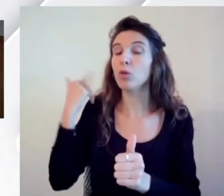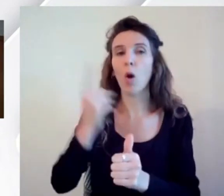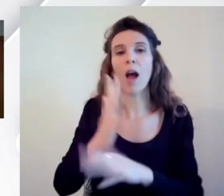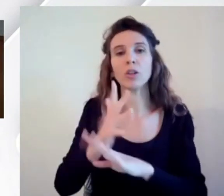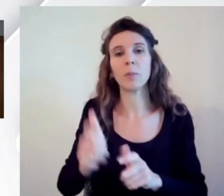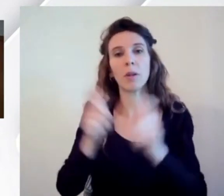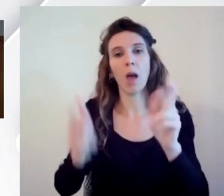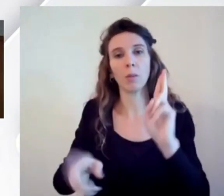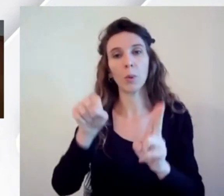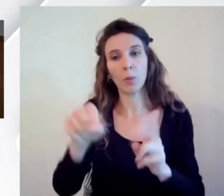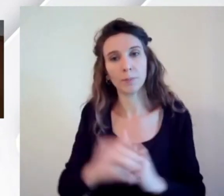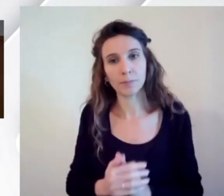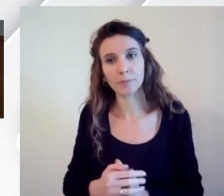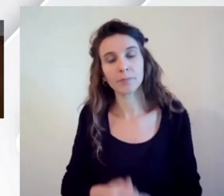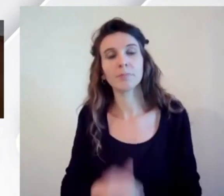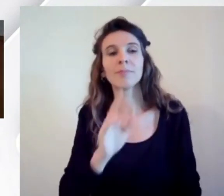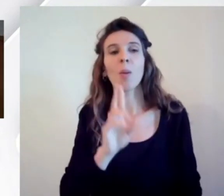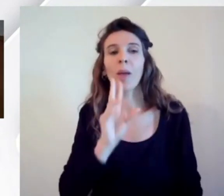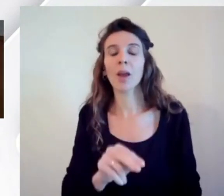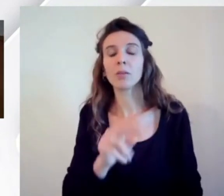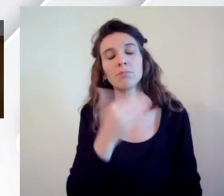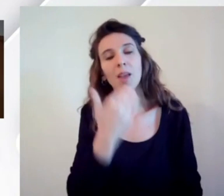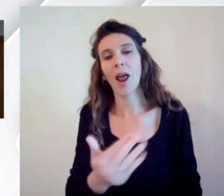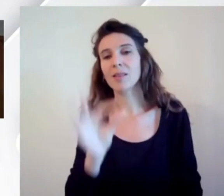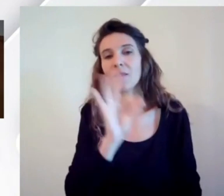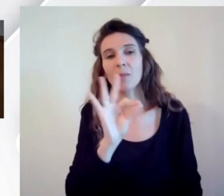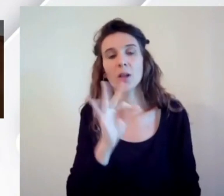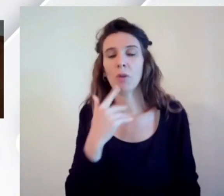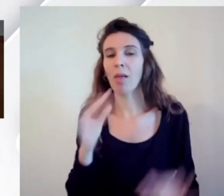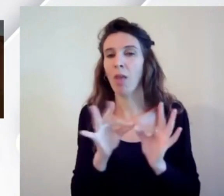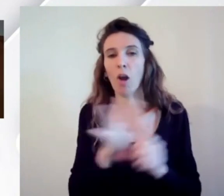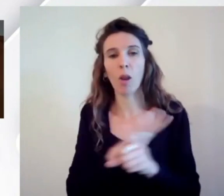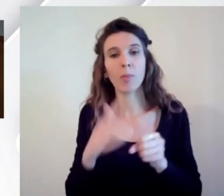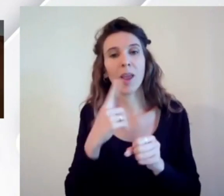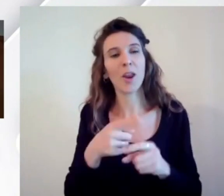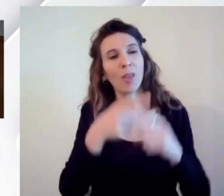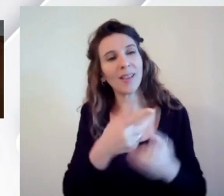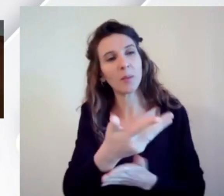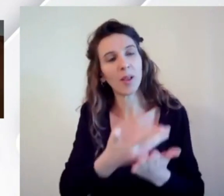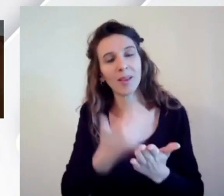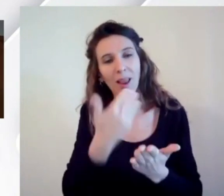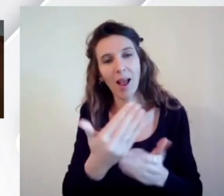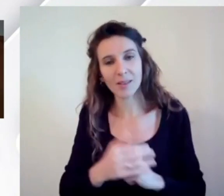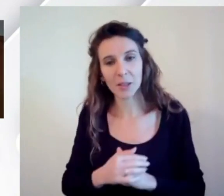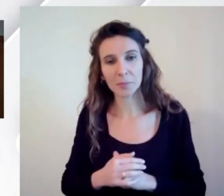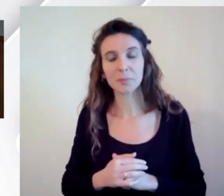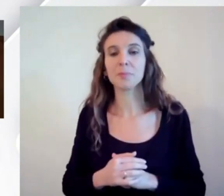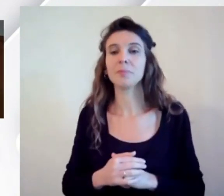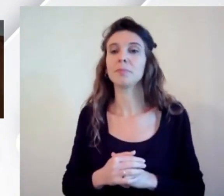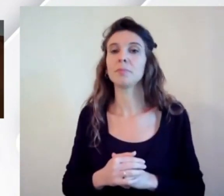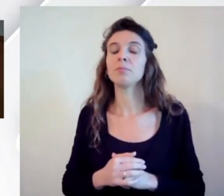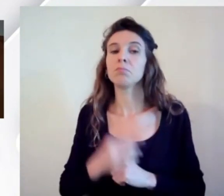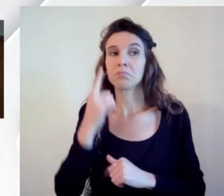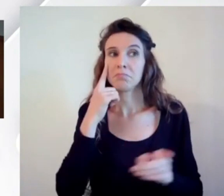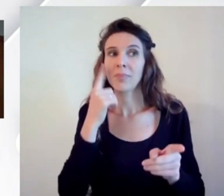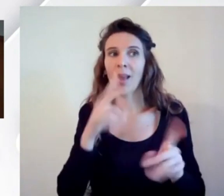assolutamente d'accordo grazie grazie Fabrizio per la testimonianza ribadiamo poi il discorso che giustamente dicevi io